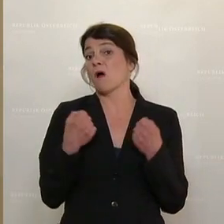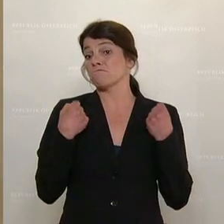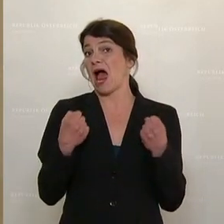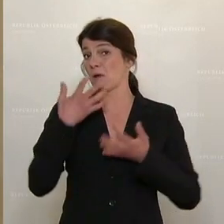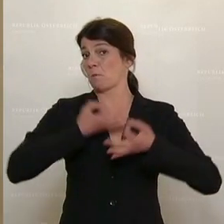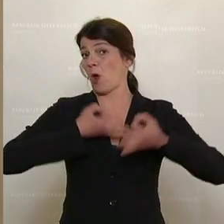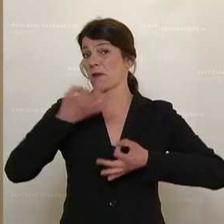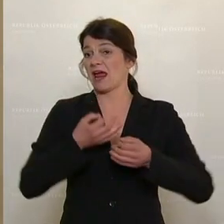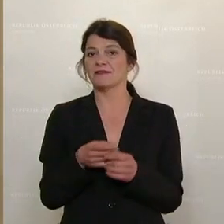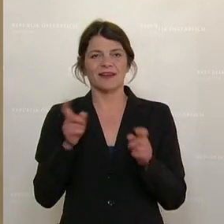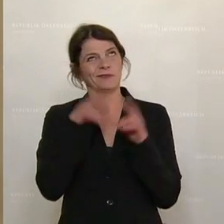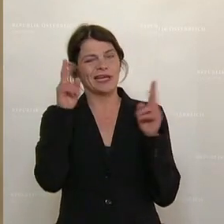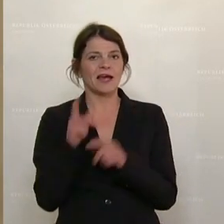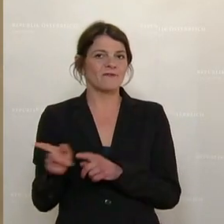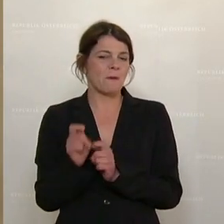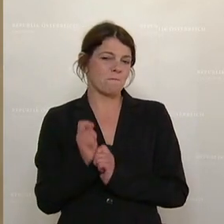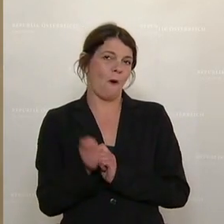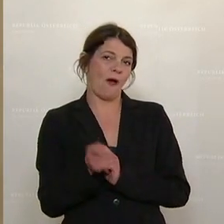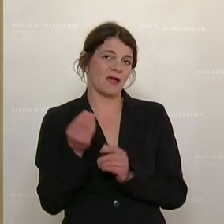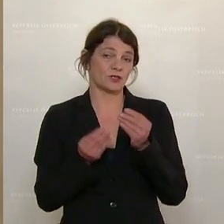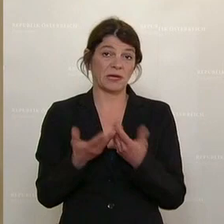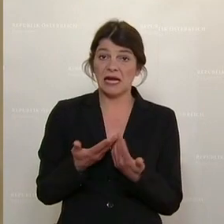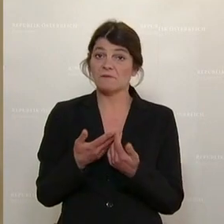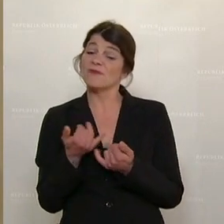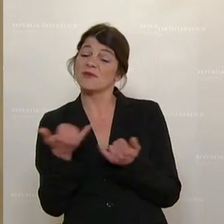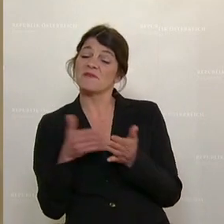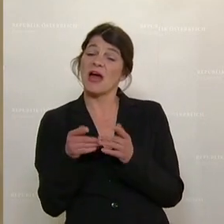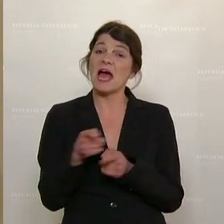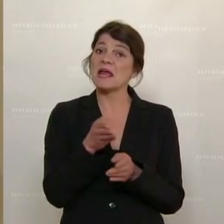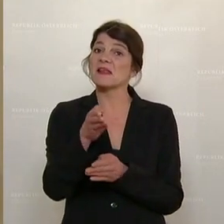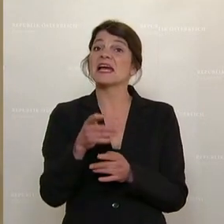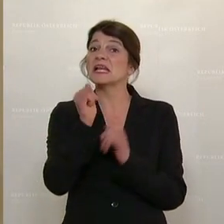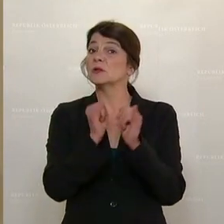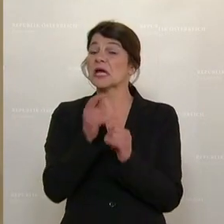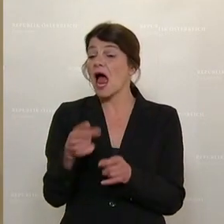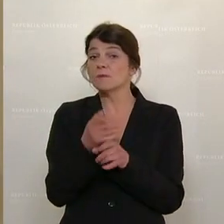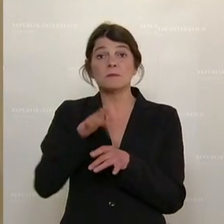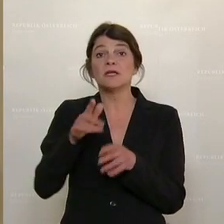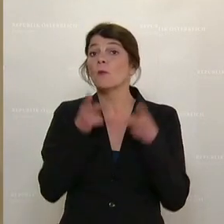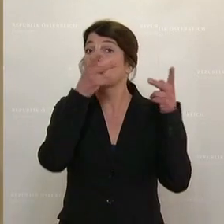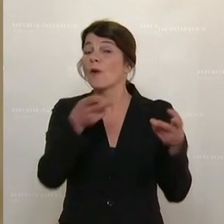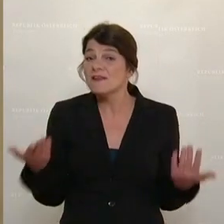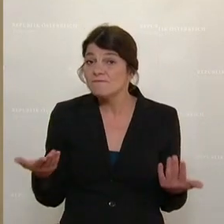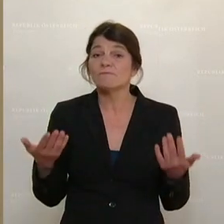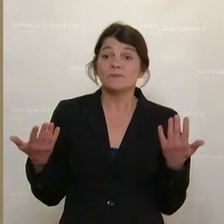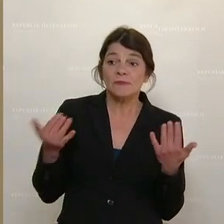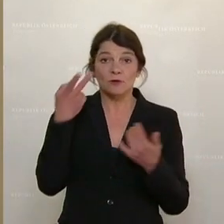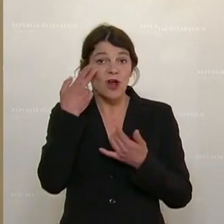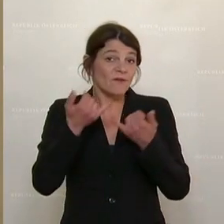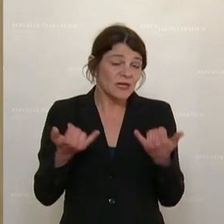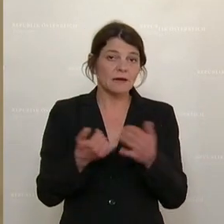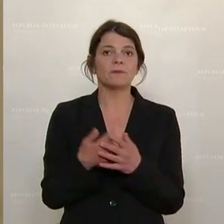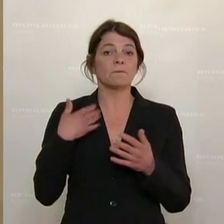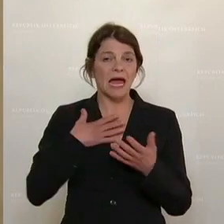und ein Pokerspiel. Wohin geht diese ganze Industrie? Wohin gehen die Arbeitsplätze? Und jetzt fasse ich